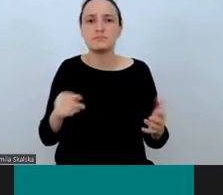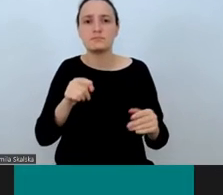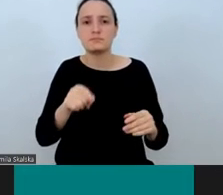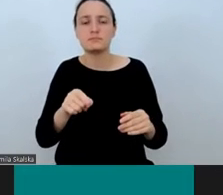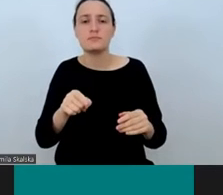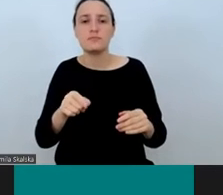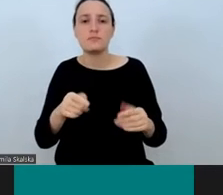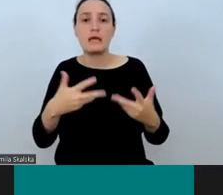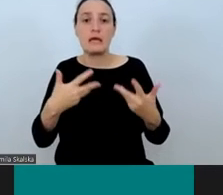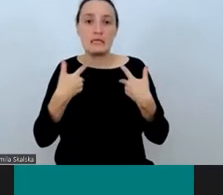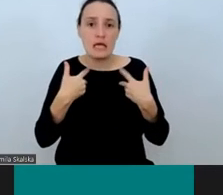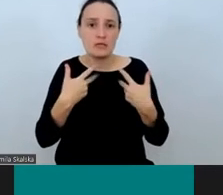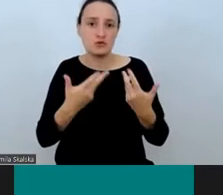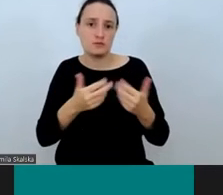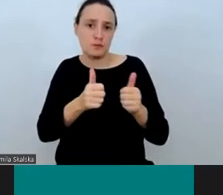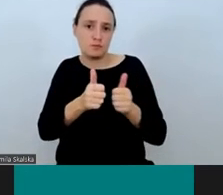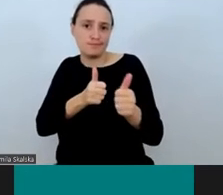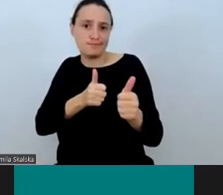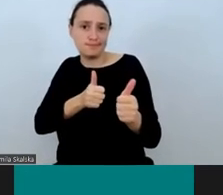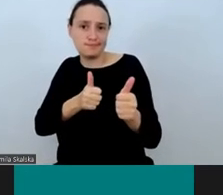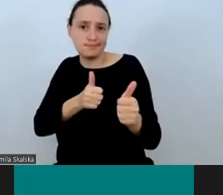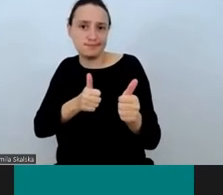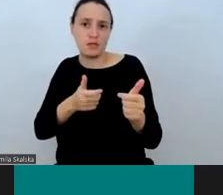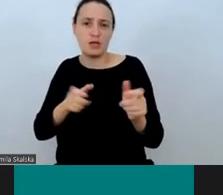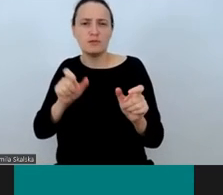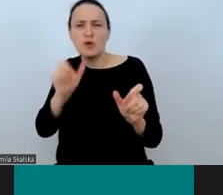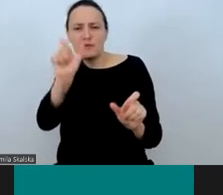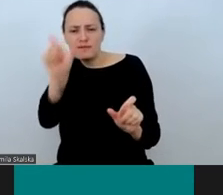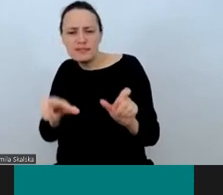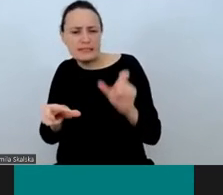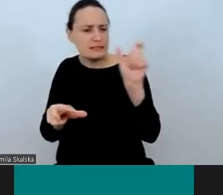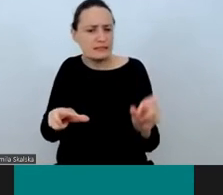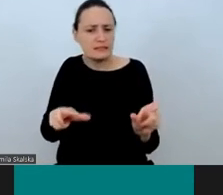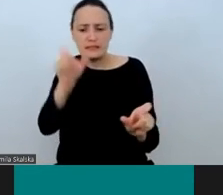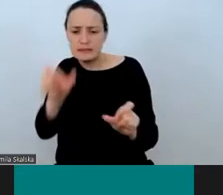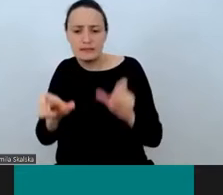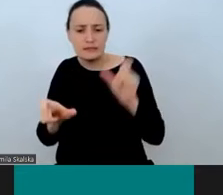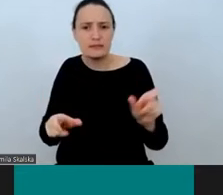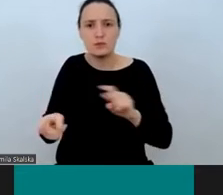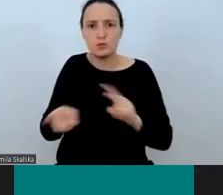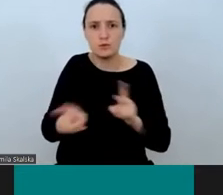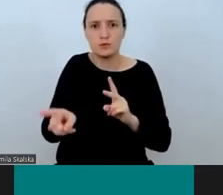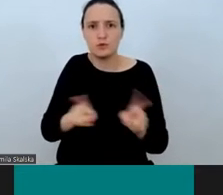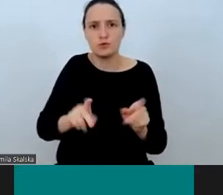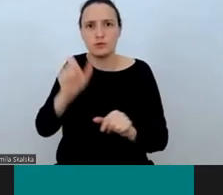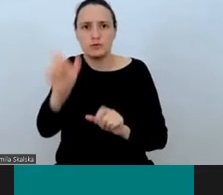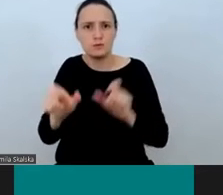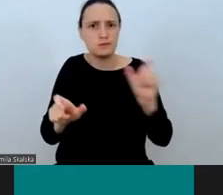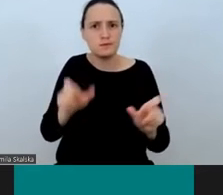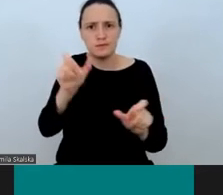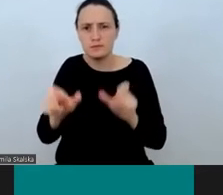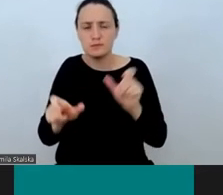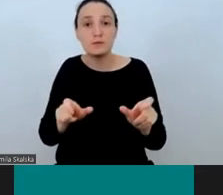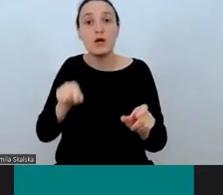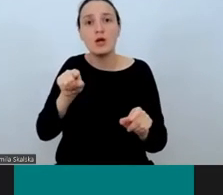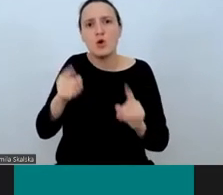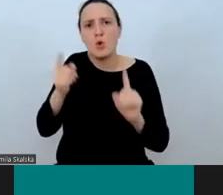konsekutywnym, bardzo krótkich fragmentów wypowiedzi. I często nazywa się